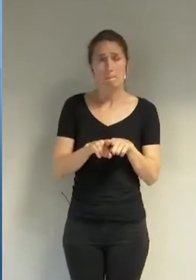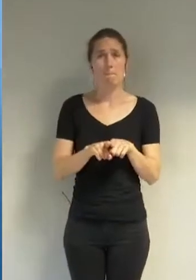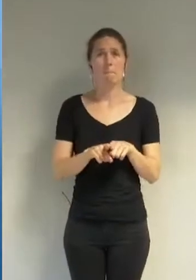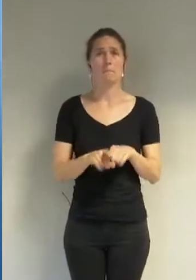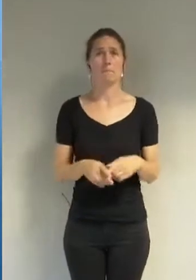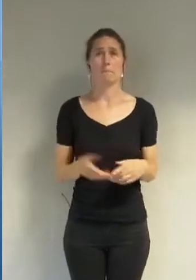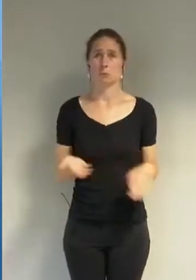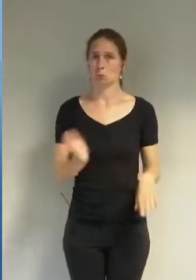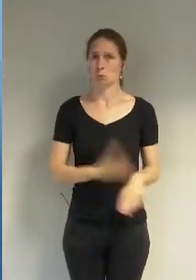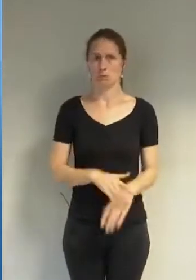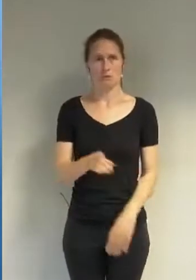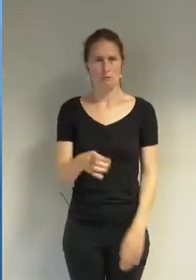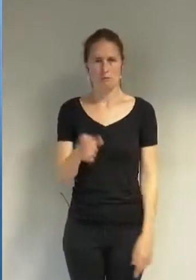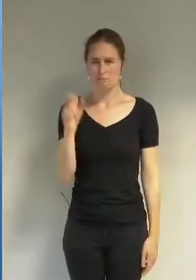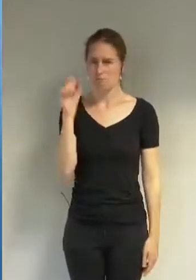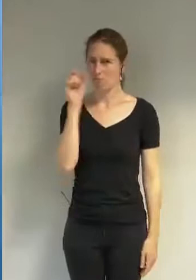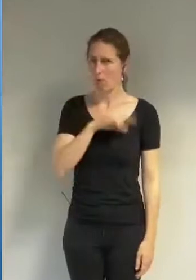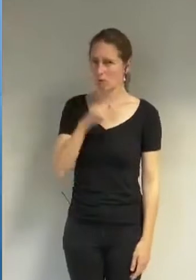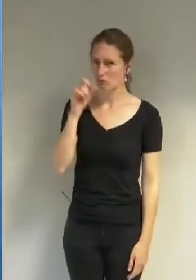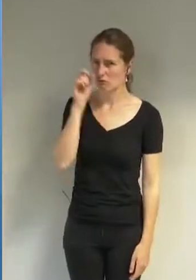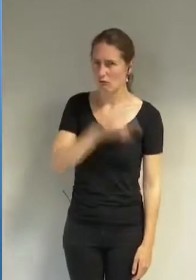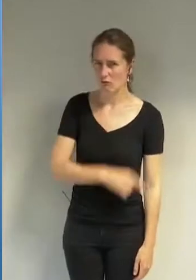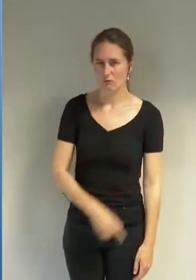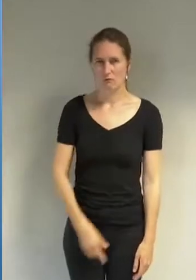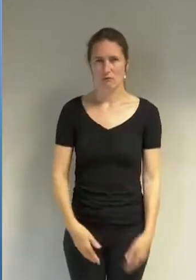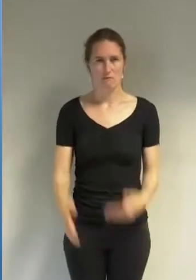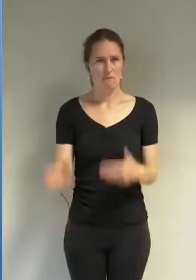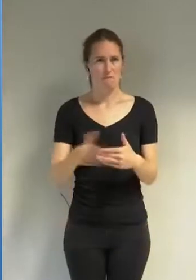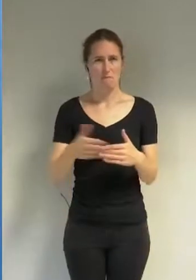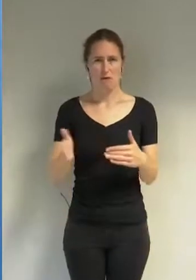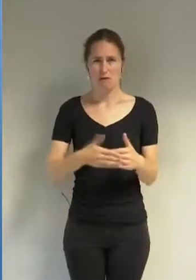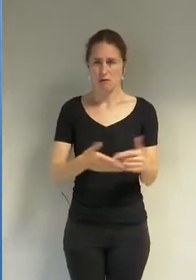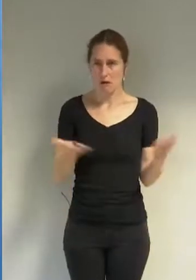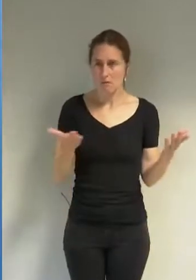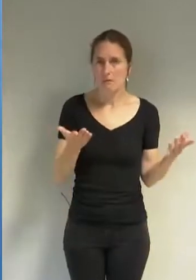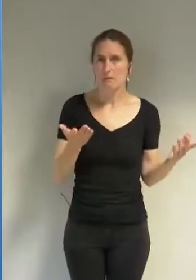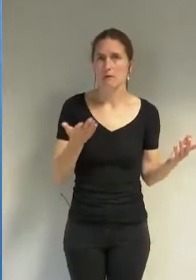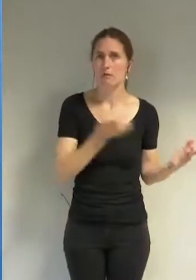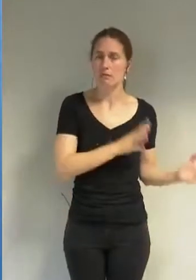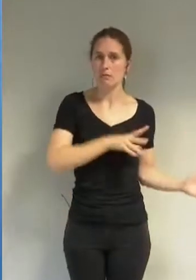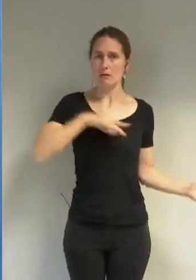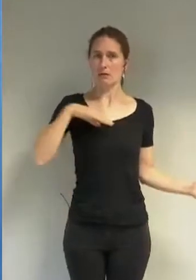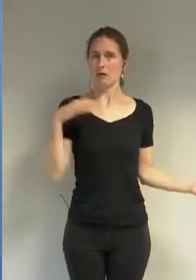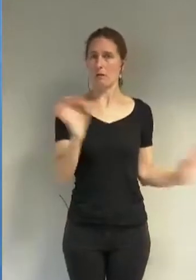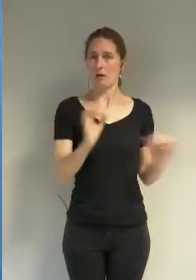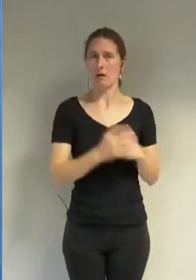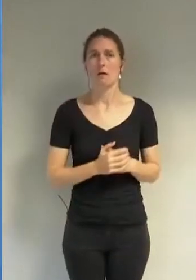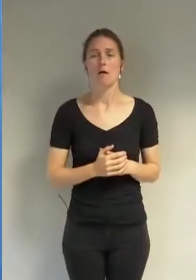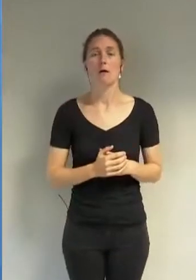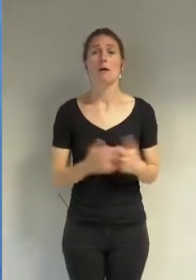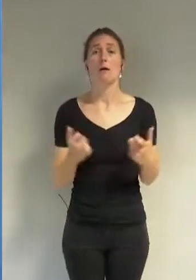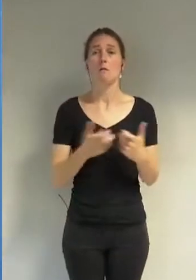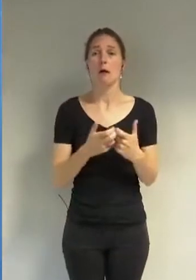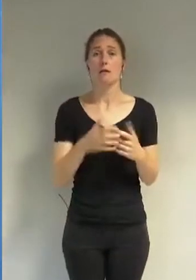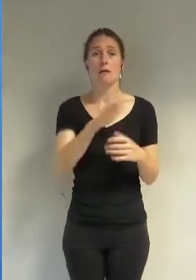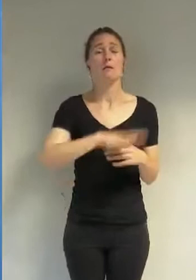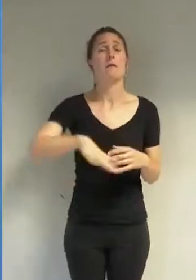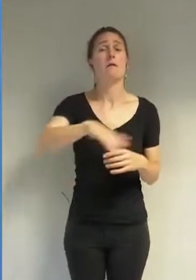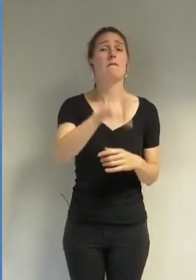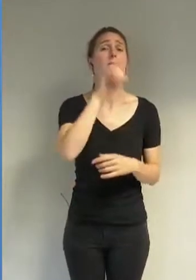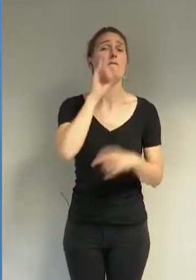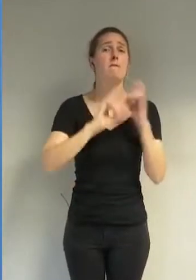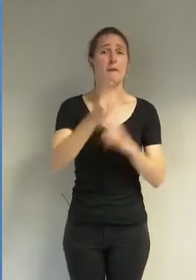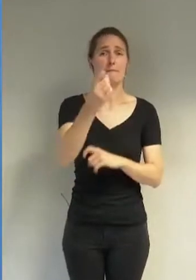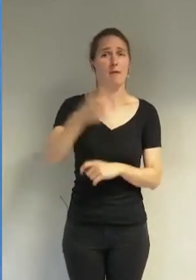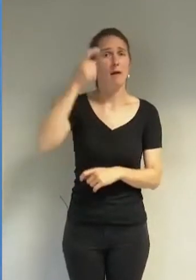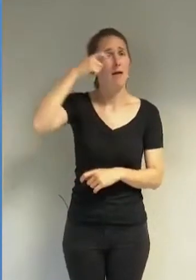Ici, le mensonge rejoint l'indécence. Que dites-vous aux femmes afghanes qui se voient imposer la burka dans les lieux publics